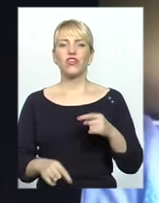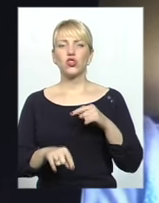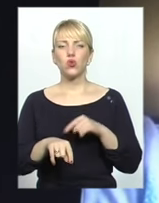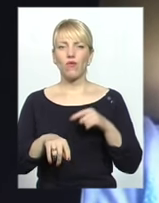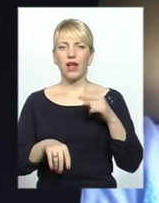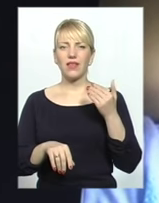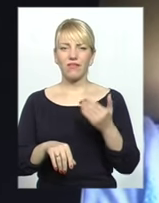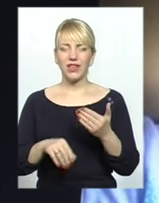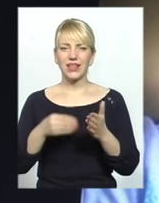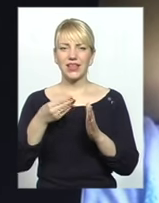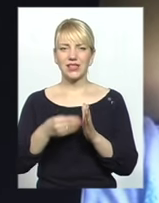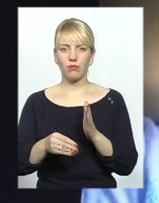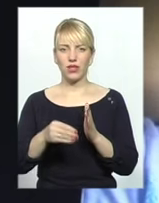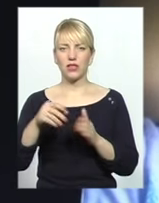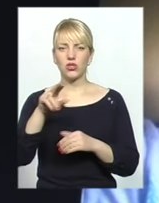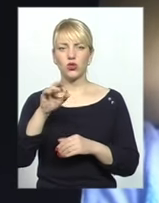стосовно себе?